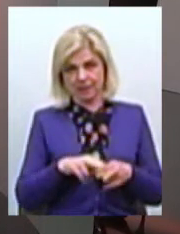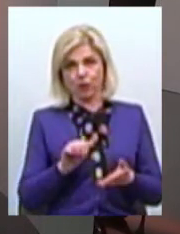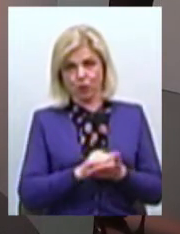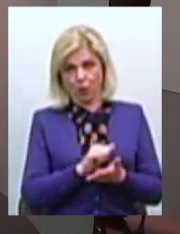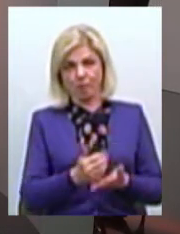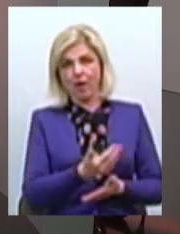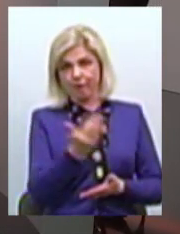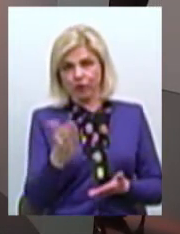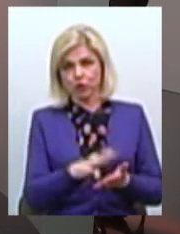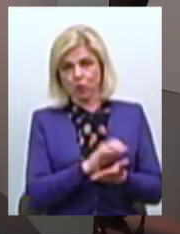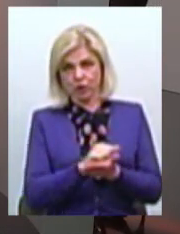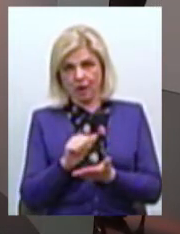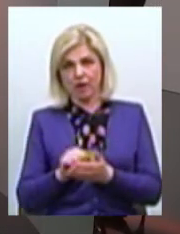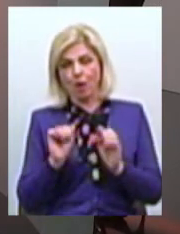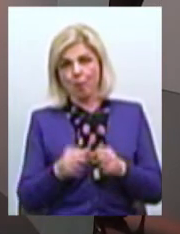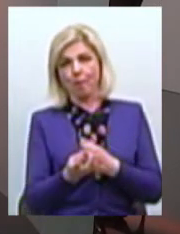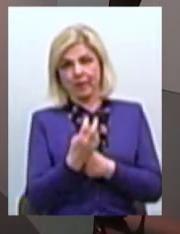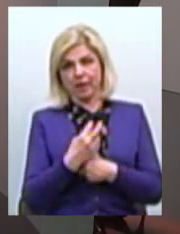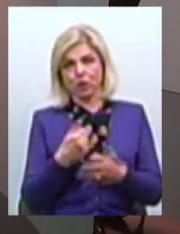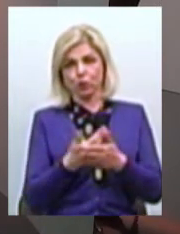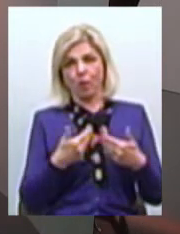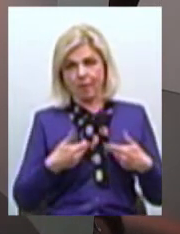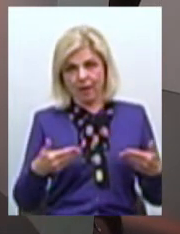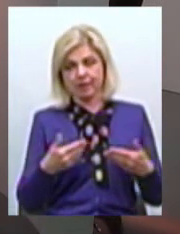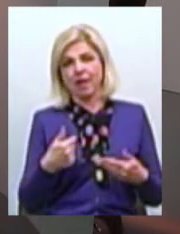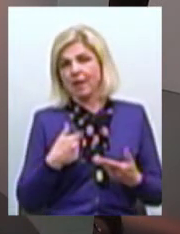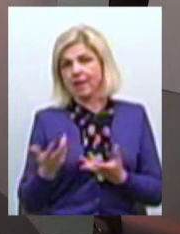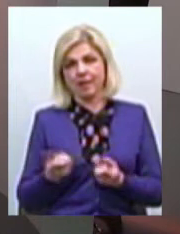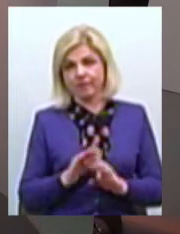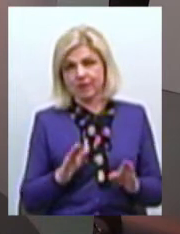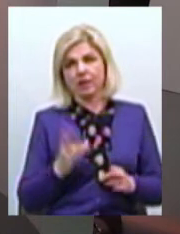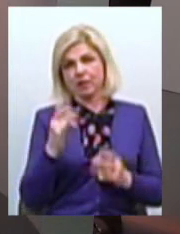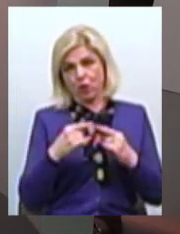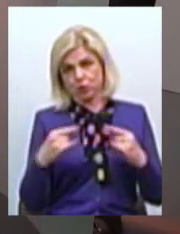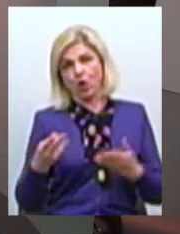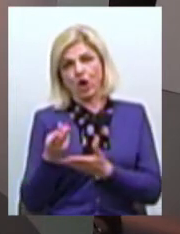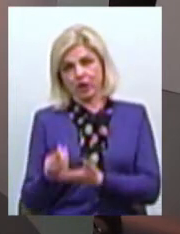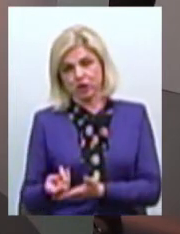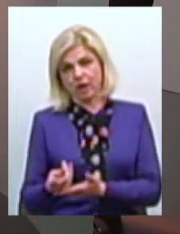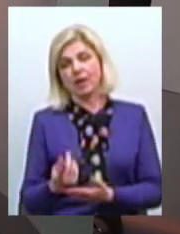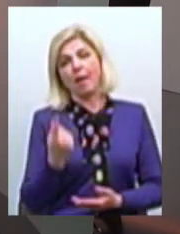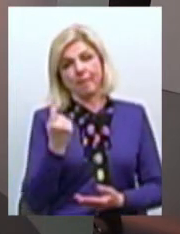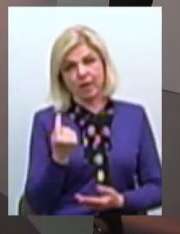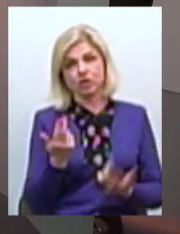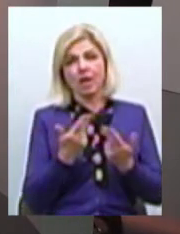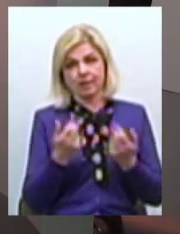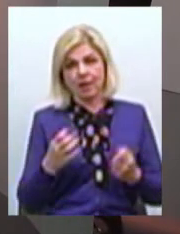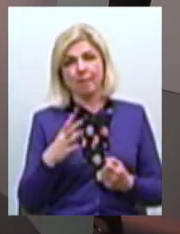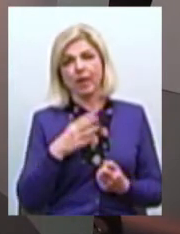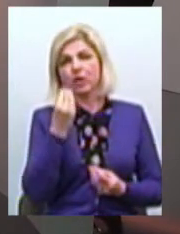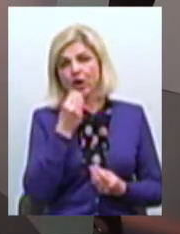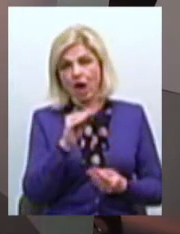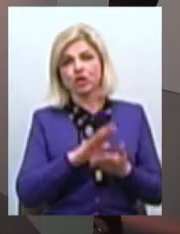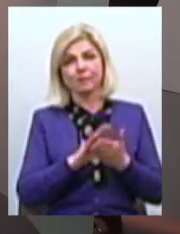журналісти, ви можете завтра прийти до мене Я просто їх не взяла з собою, вони на столі лежать Перше, так, вона була дійсно в кращому